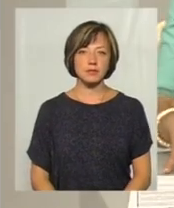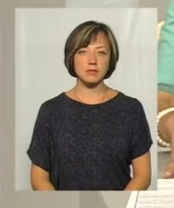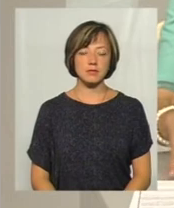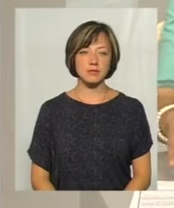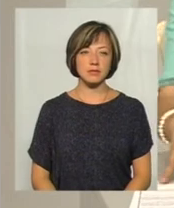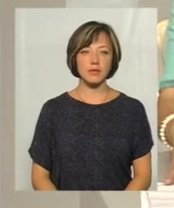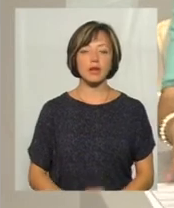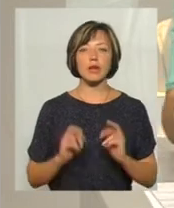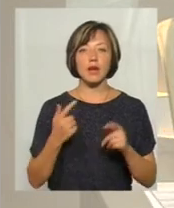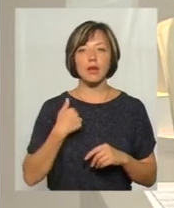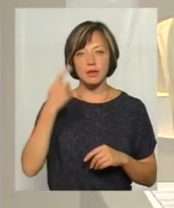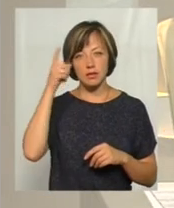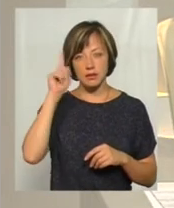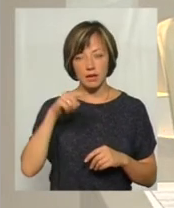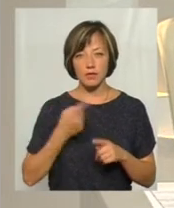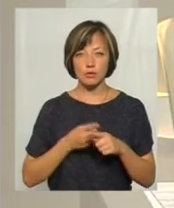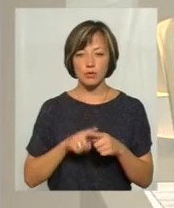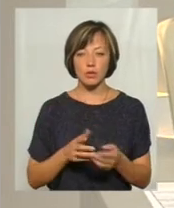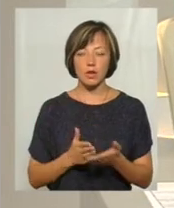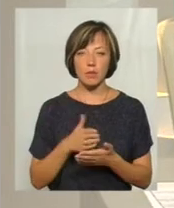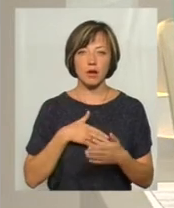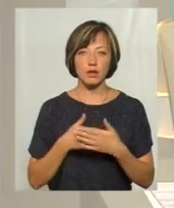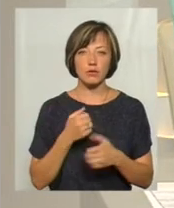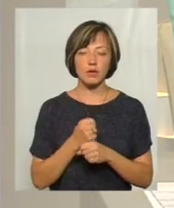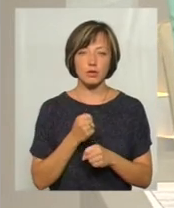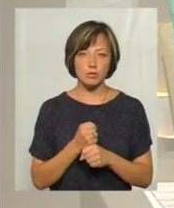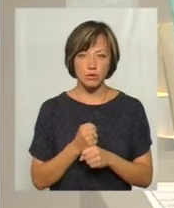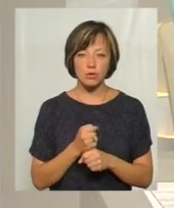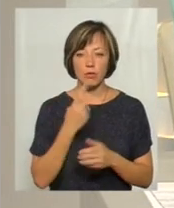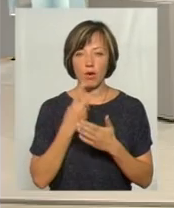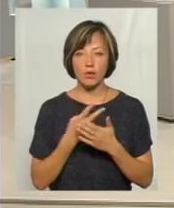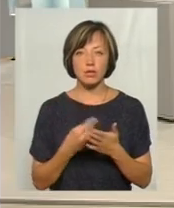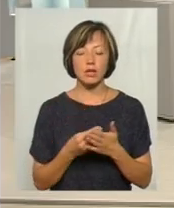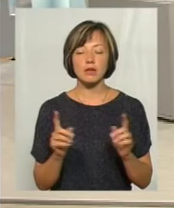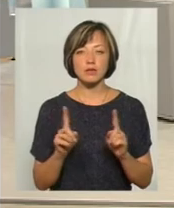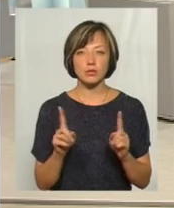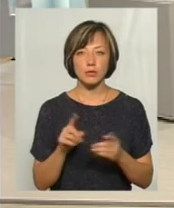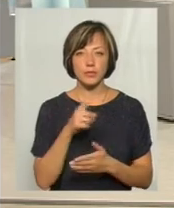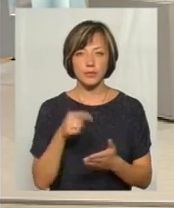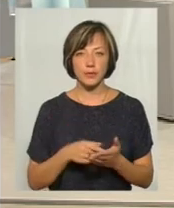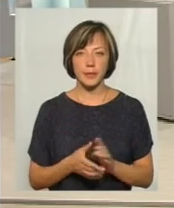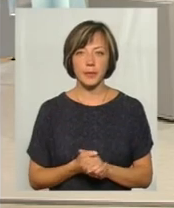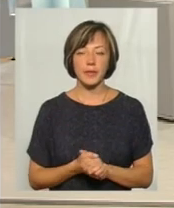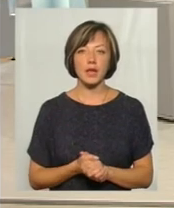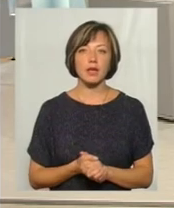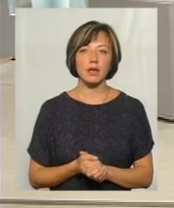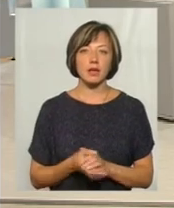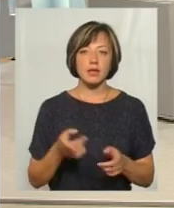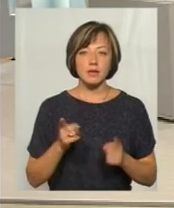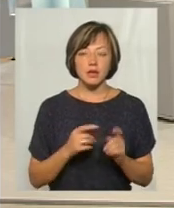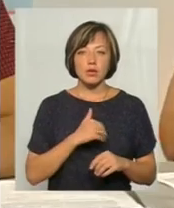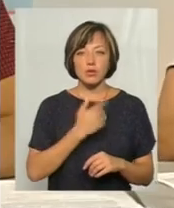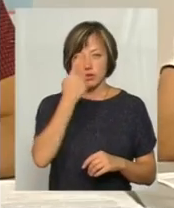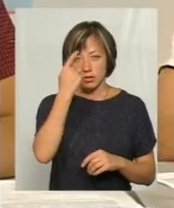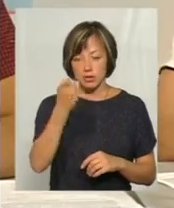Наскільки мені відомо, в цьому напрямку активно працюєте, власне, що показує тариф? Звичайно, я хочу ще раз